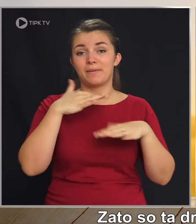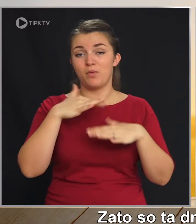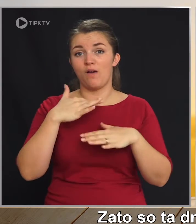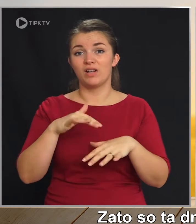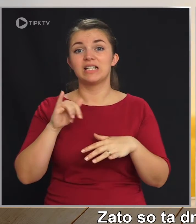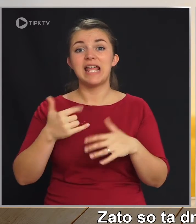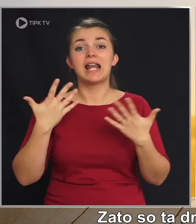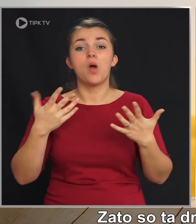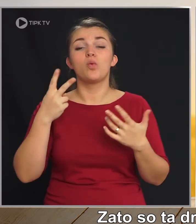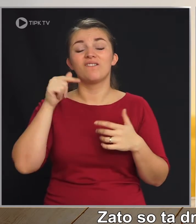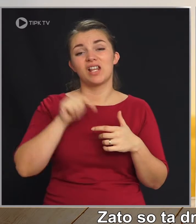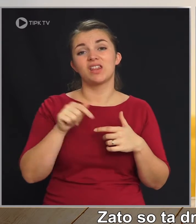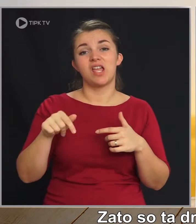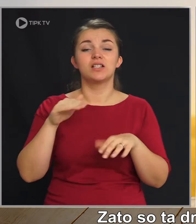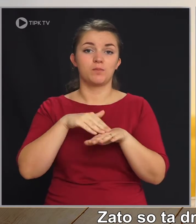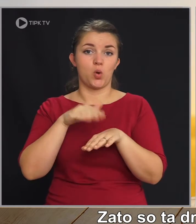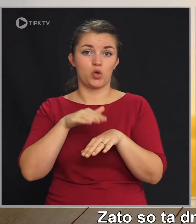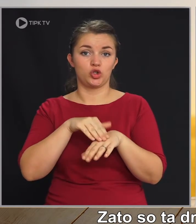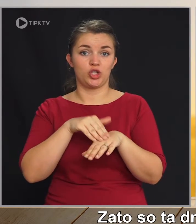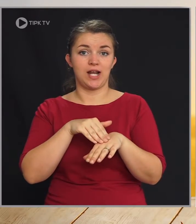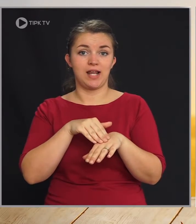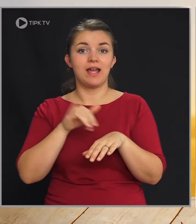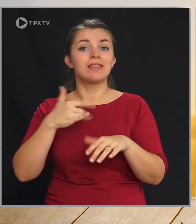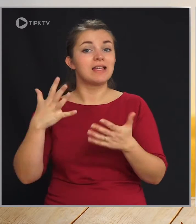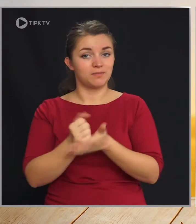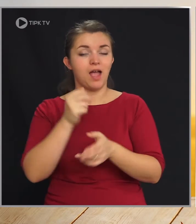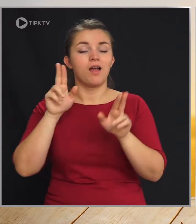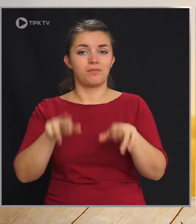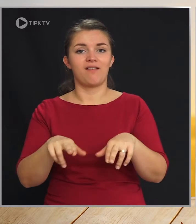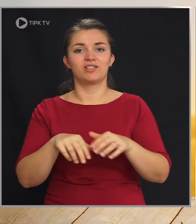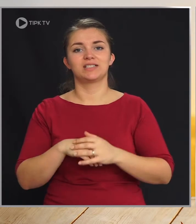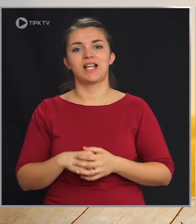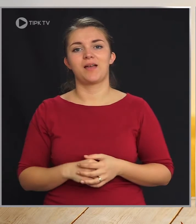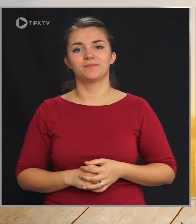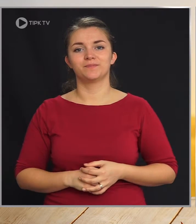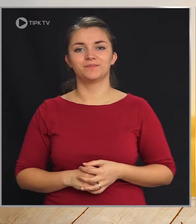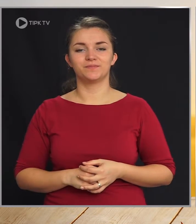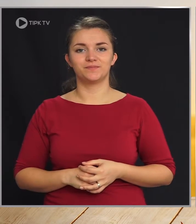pripovedi je ravno v teh sporočilih, da zmaga pravica.